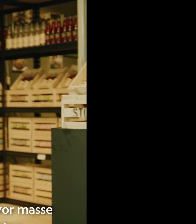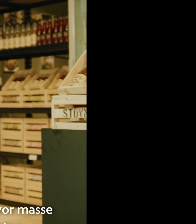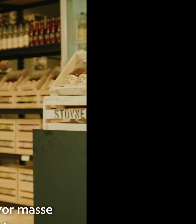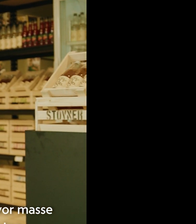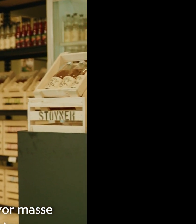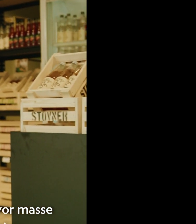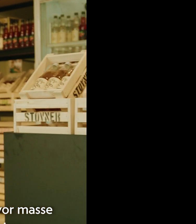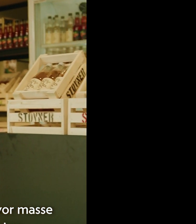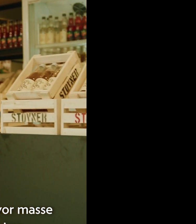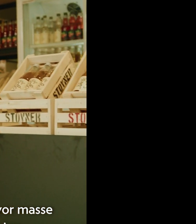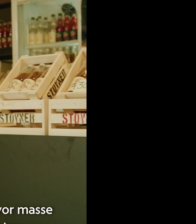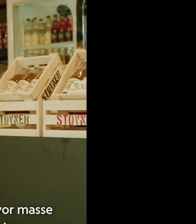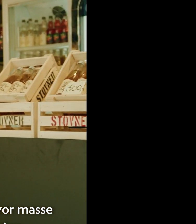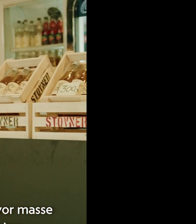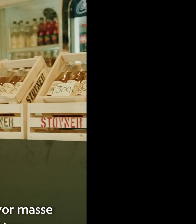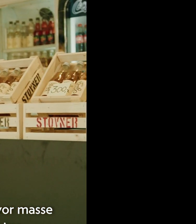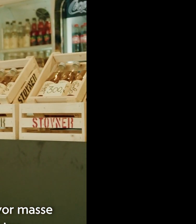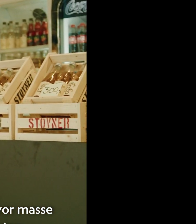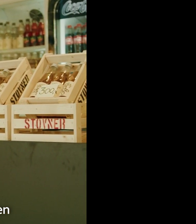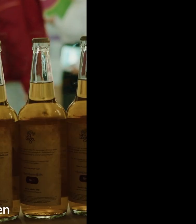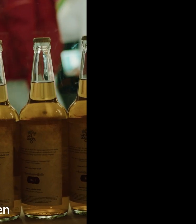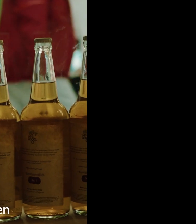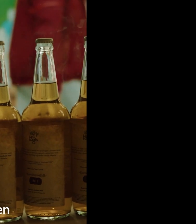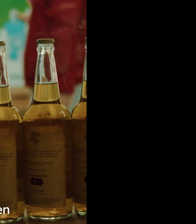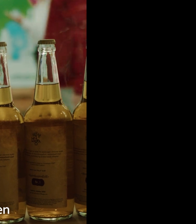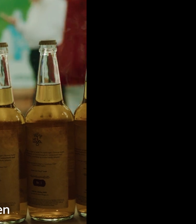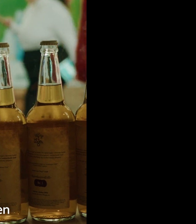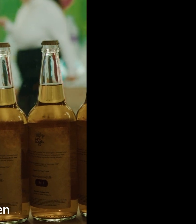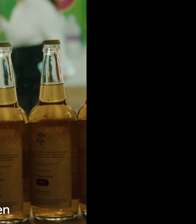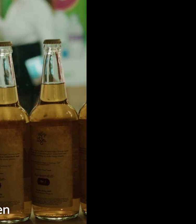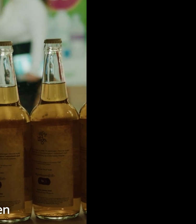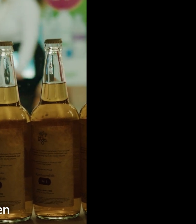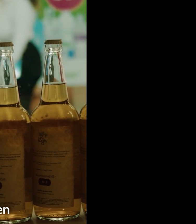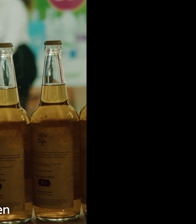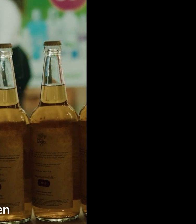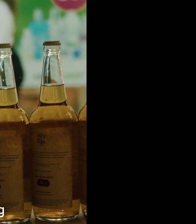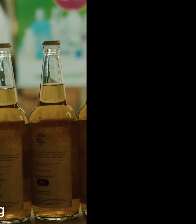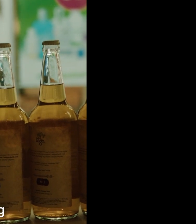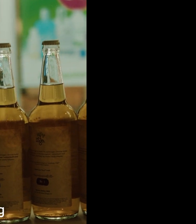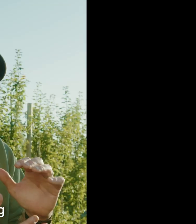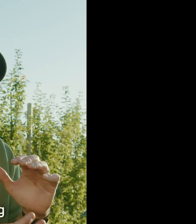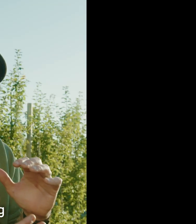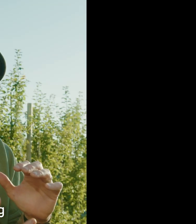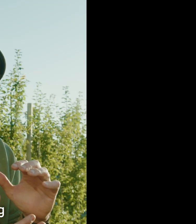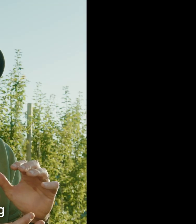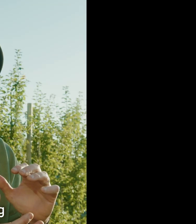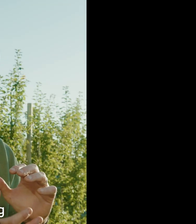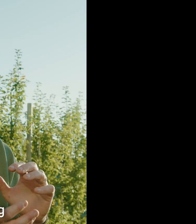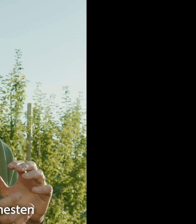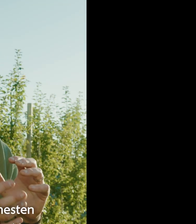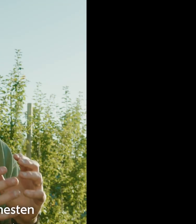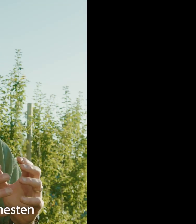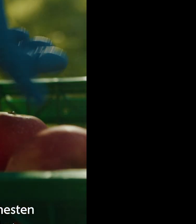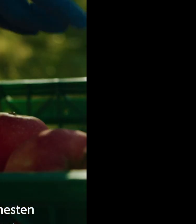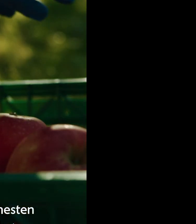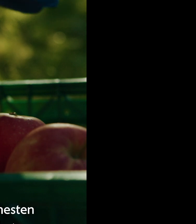Som heter Stovnerhagen hvor masse ungdom får arbeidstrening. Og er å kjenne på kraften av at et eple, altså et eple som egentlig skulle rotne, kan